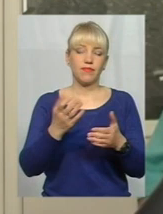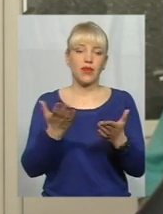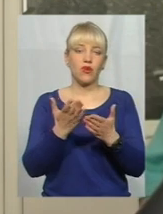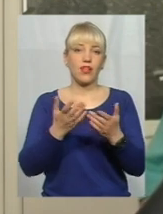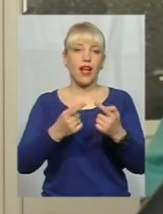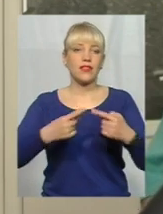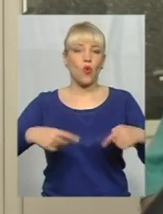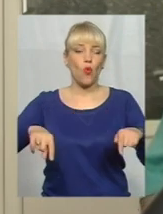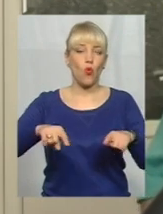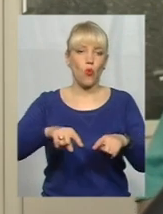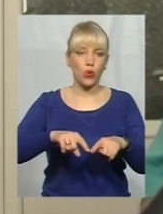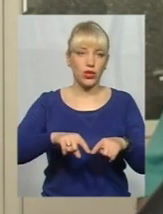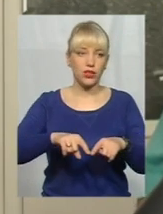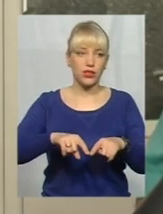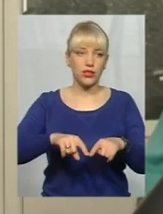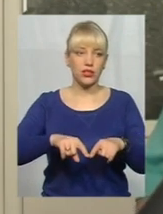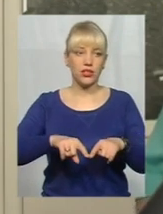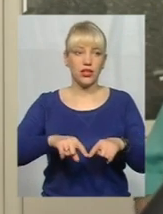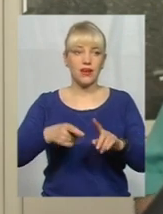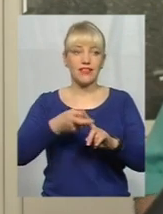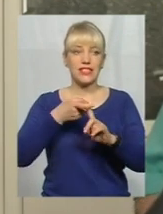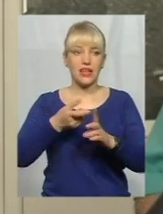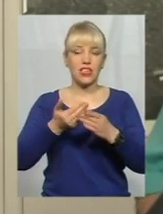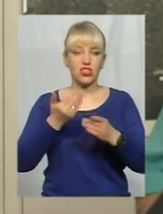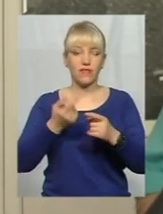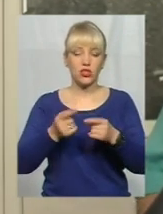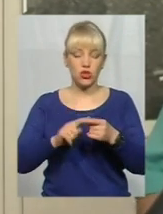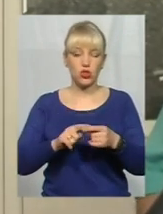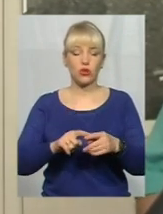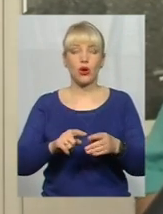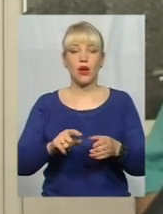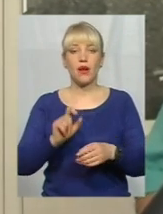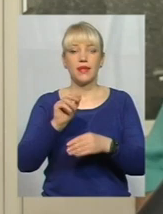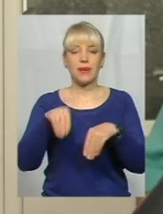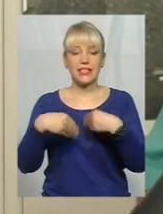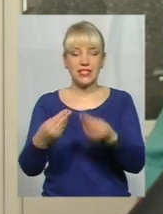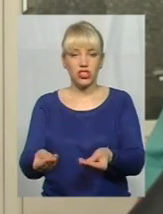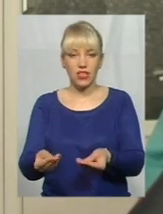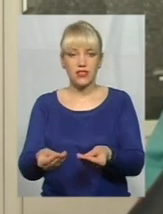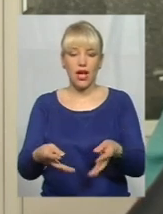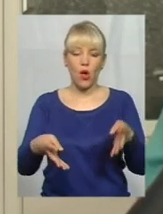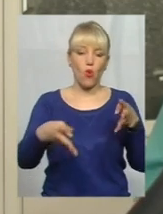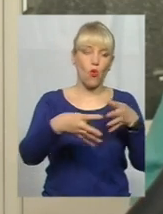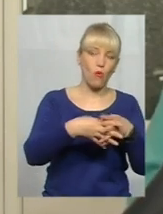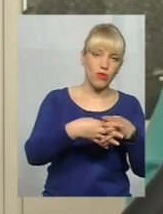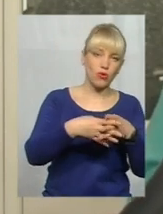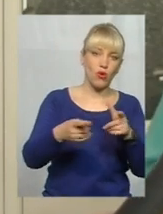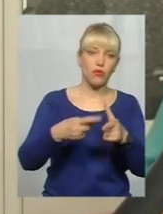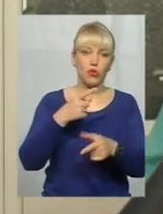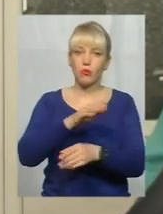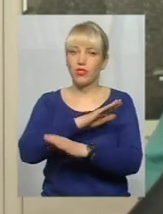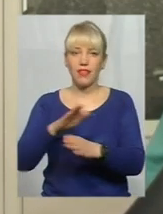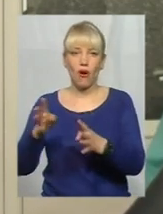тоді призначається або антирабічною щеплення, комбіноване або не комбіноване. Тільки